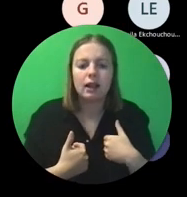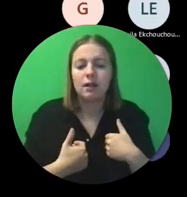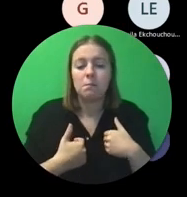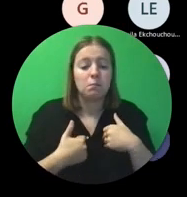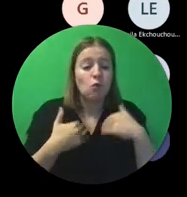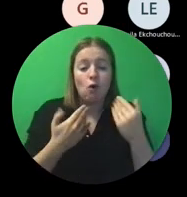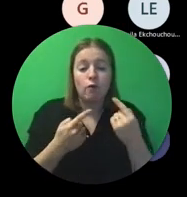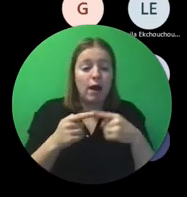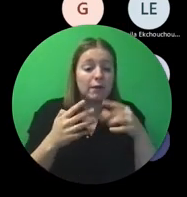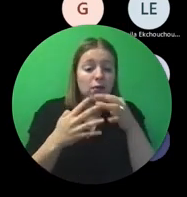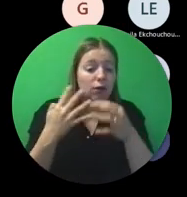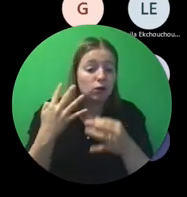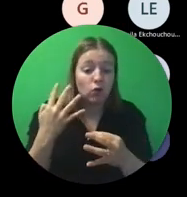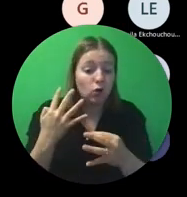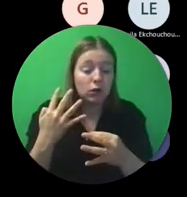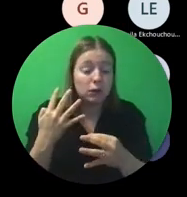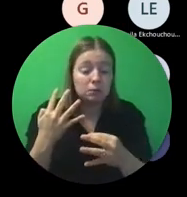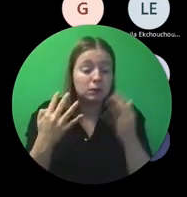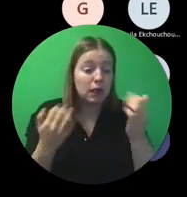factoren ook zijn.